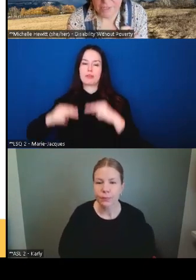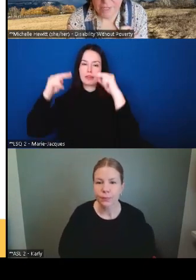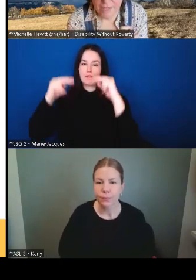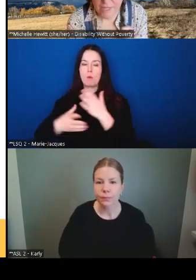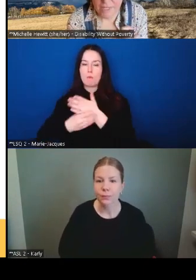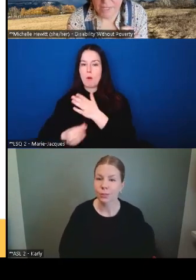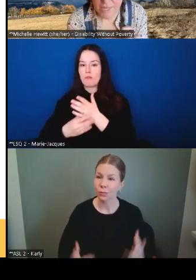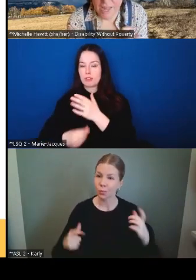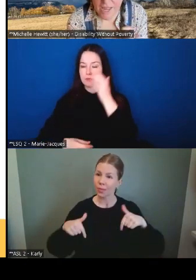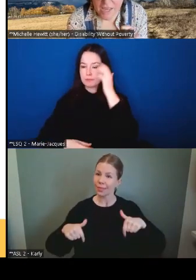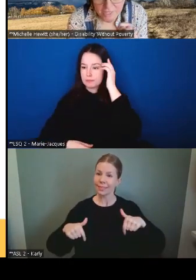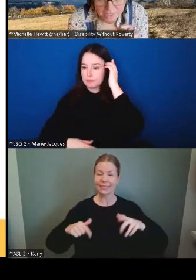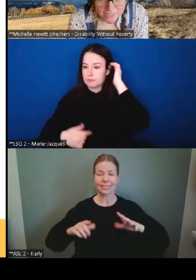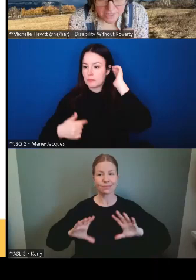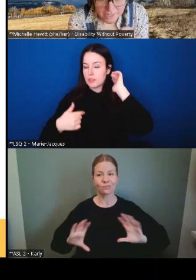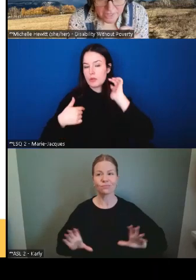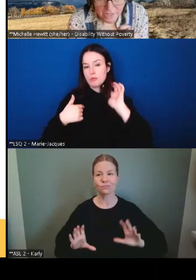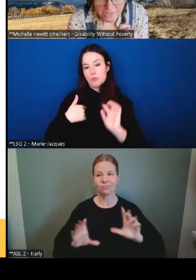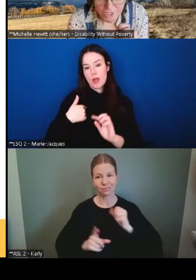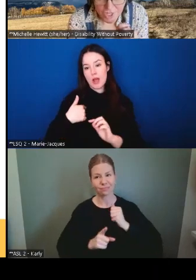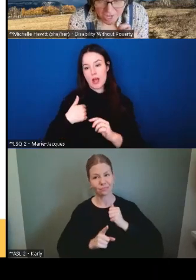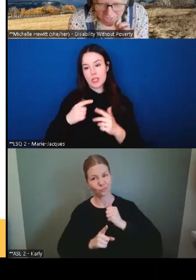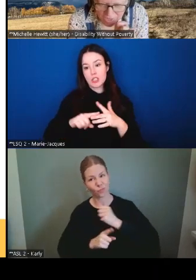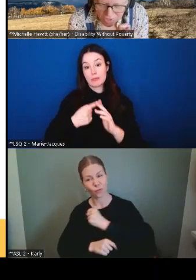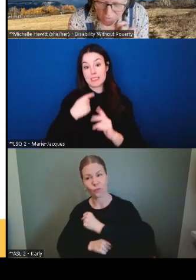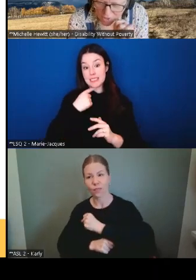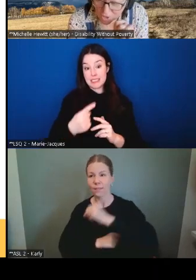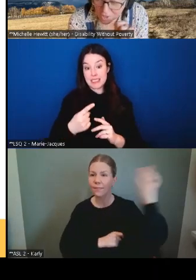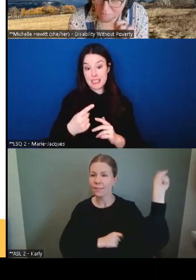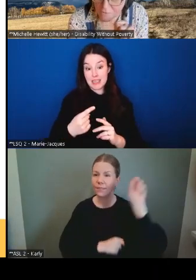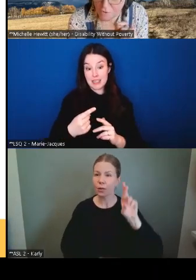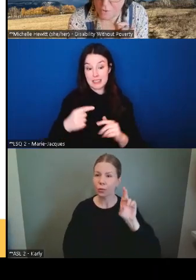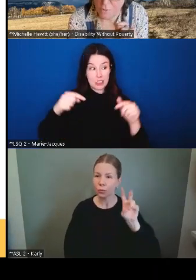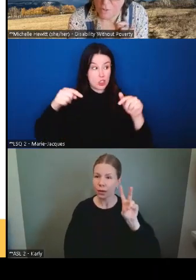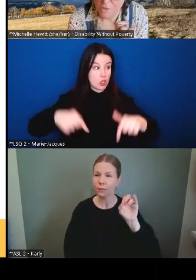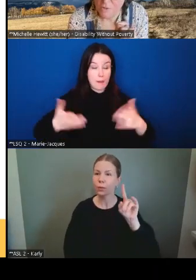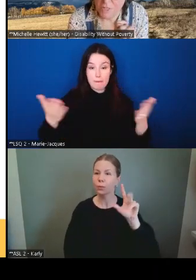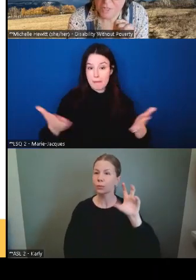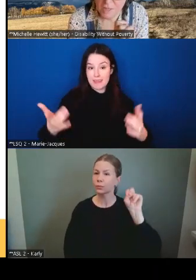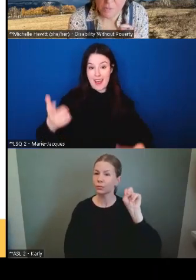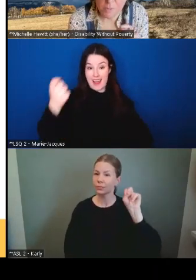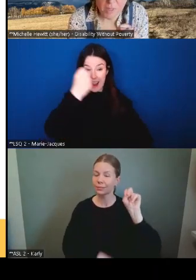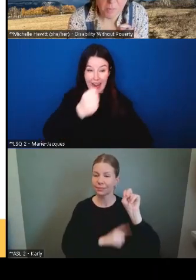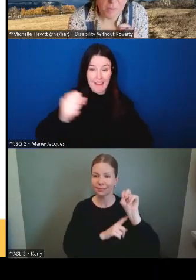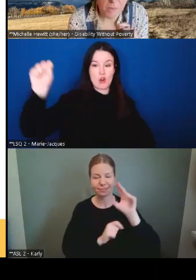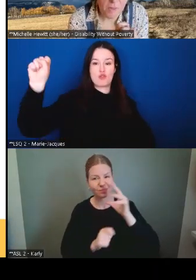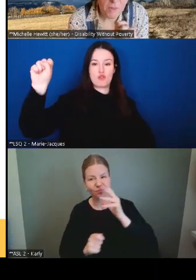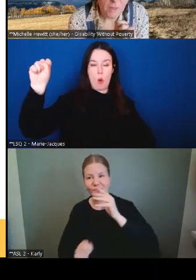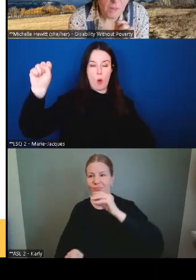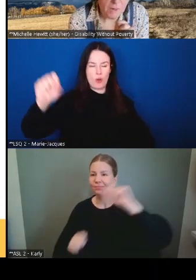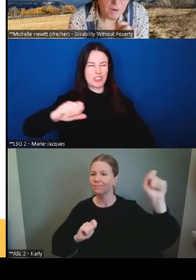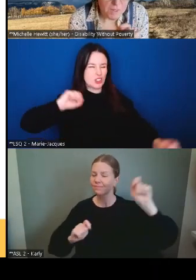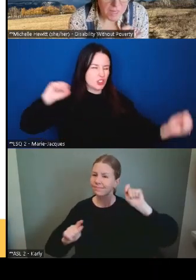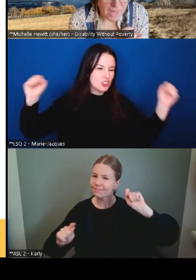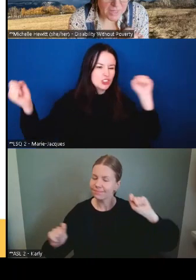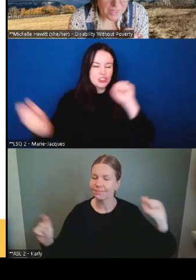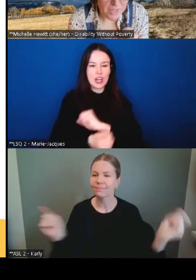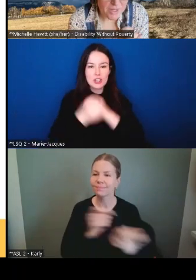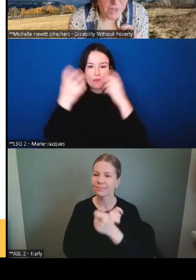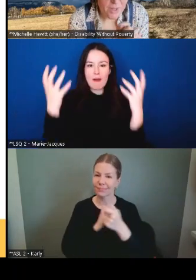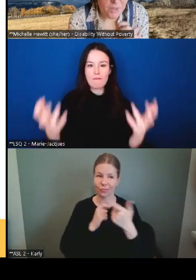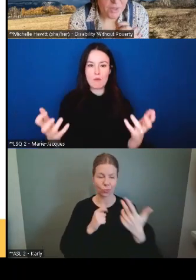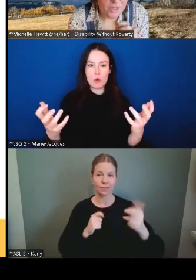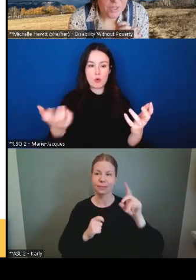mentionner que j'ai commencé par dire que c'est une révolution. C'est un changement que nous